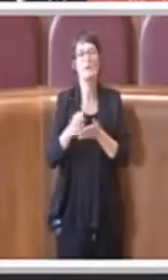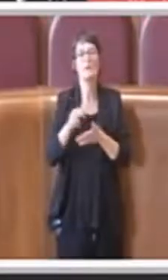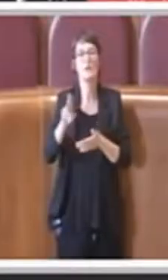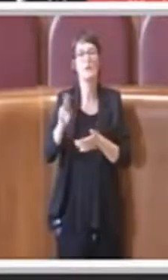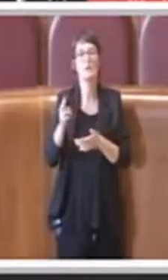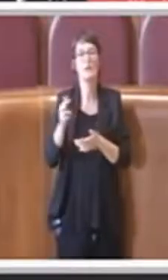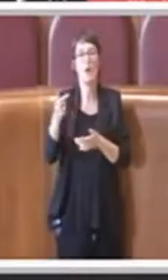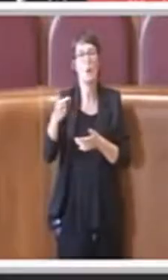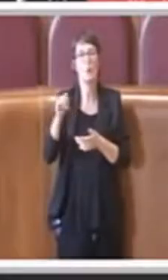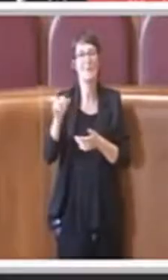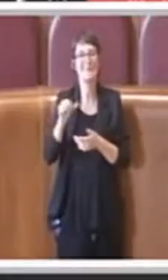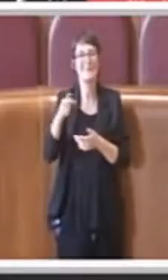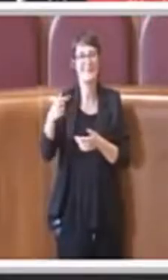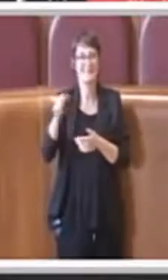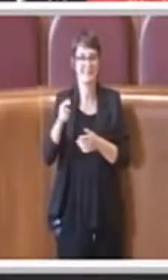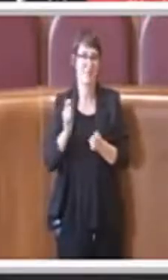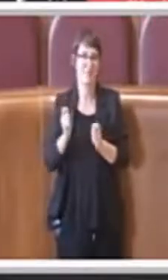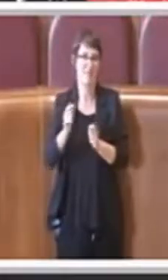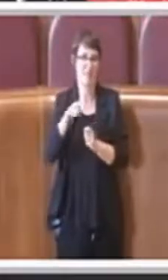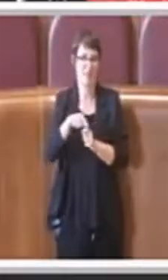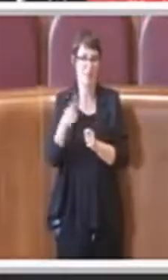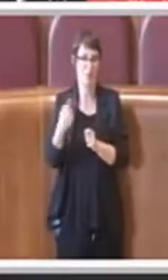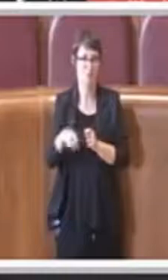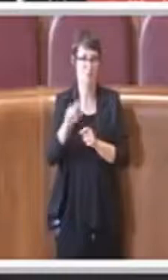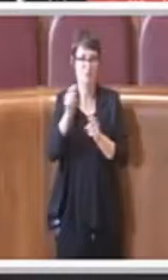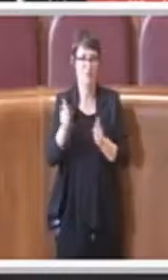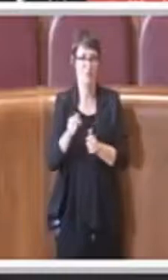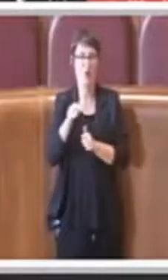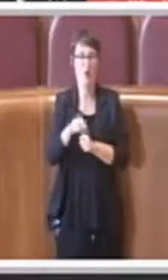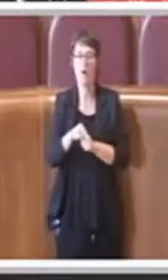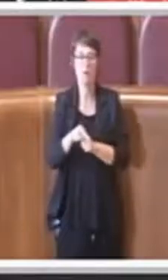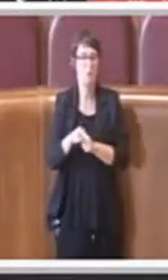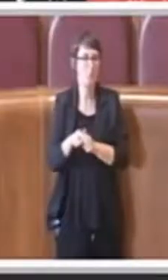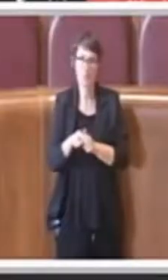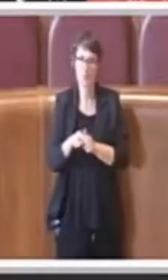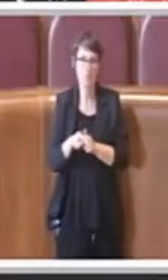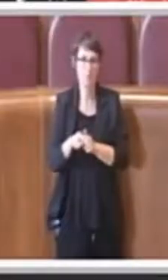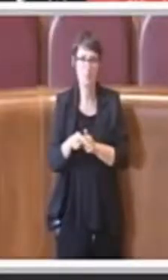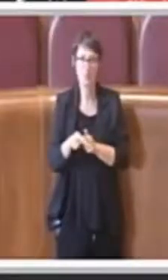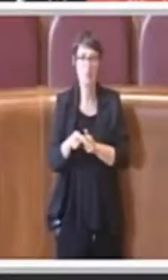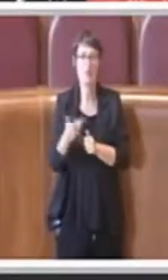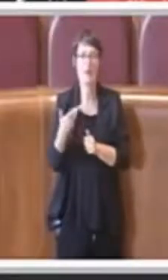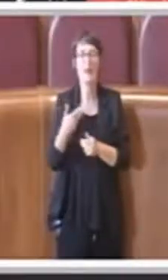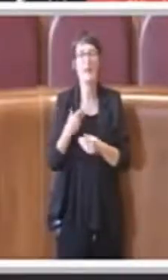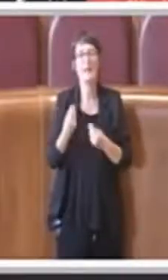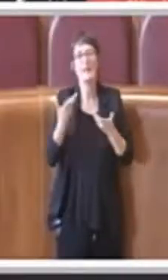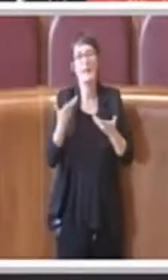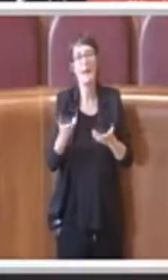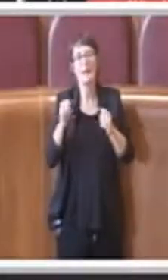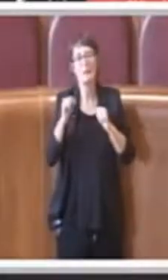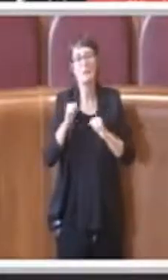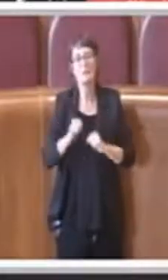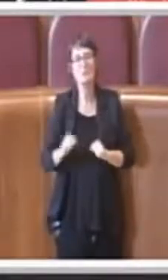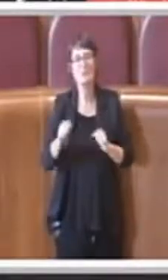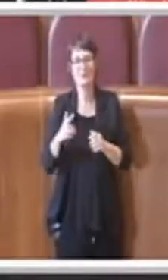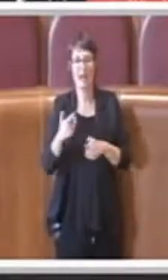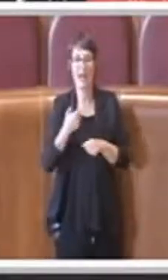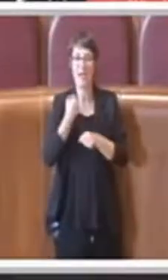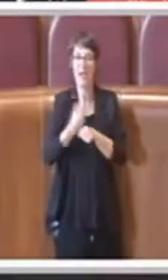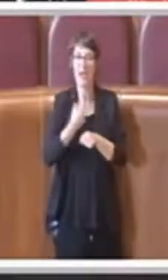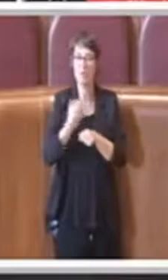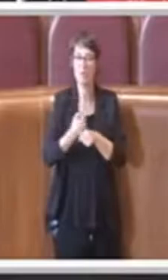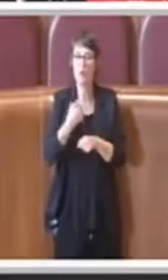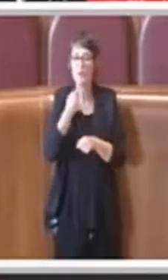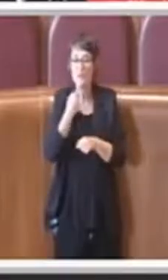dando la possibilità di esercitare un lavoro a coloro che sono già concessionari con il Comune di Roma,